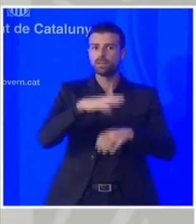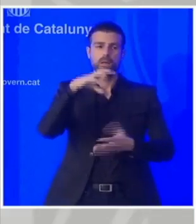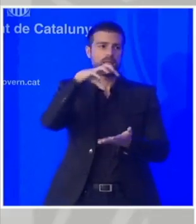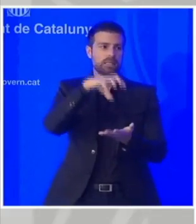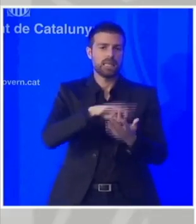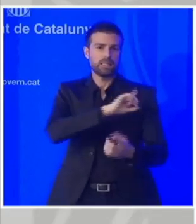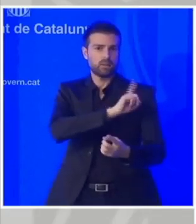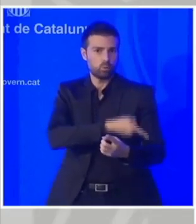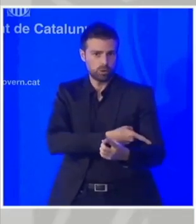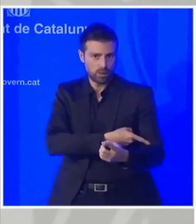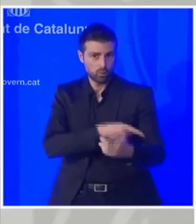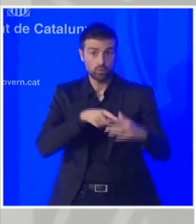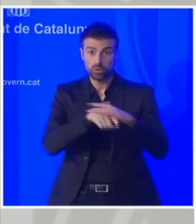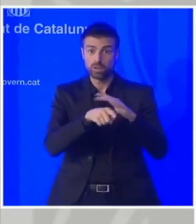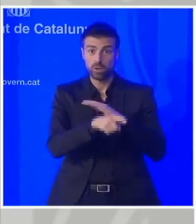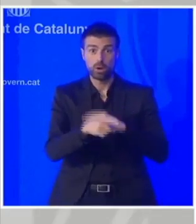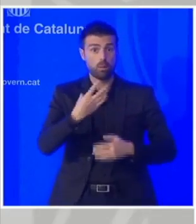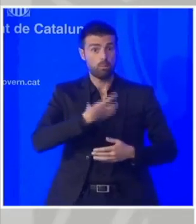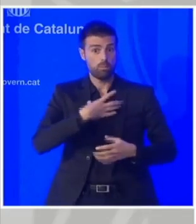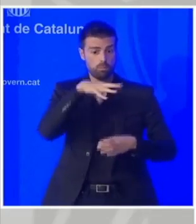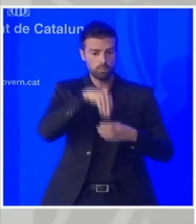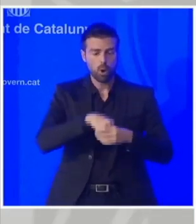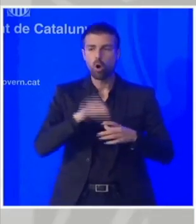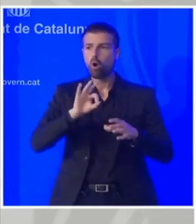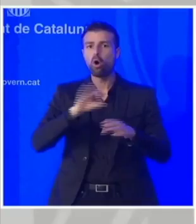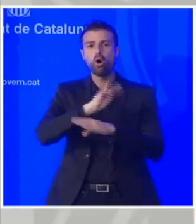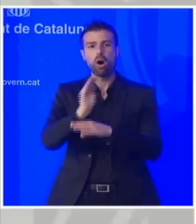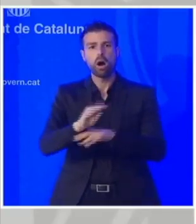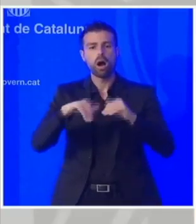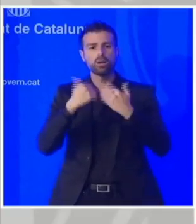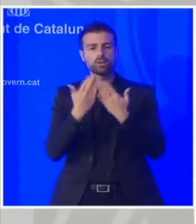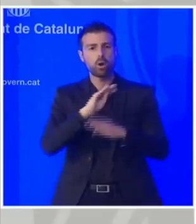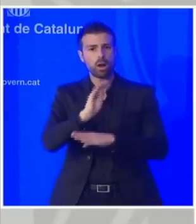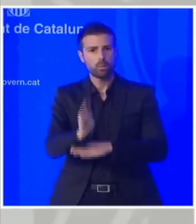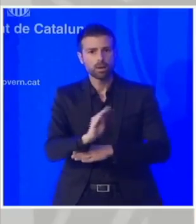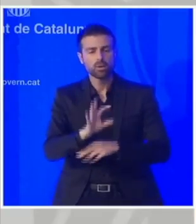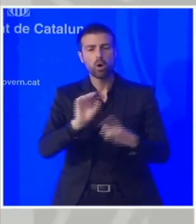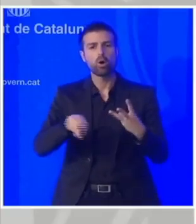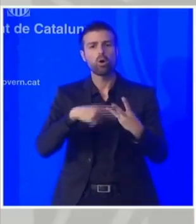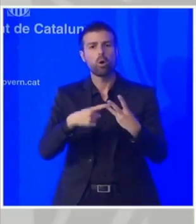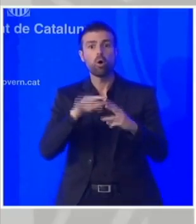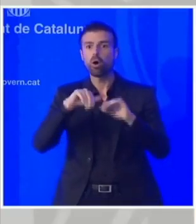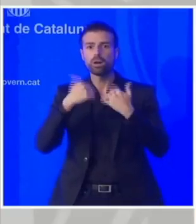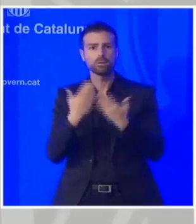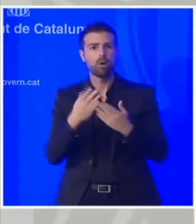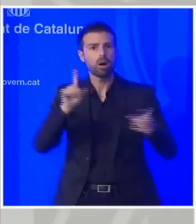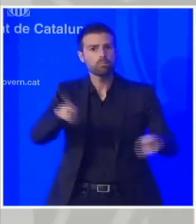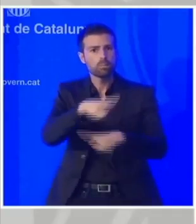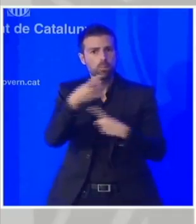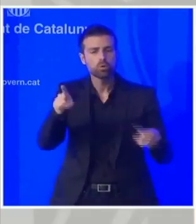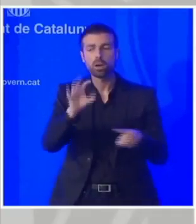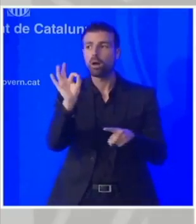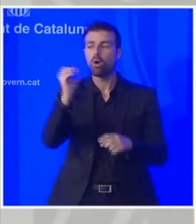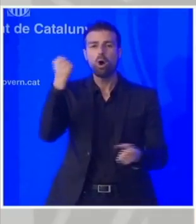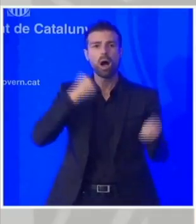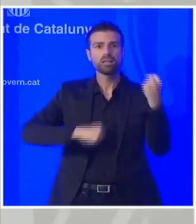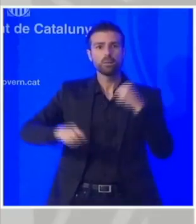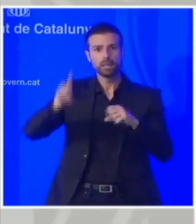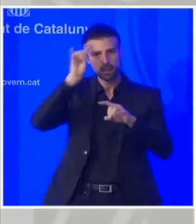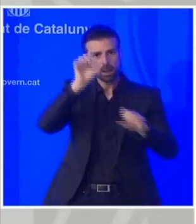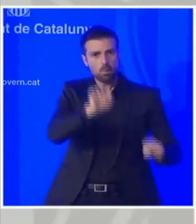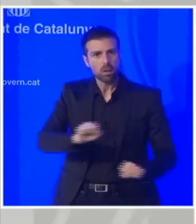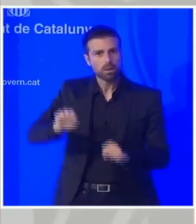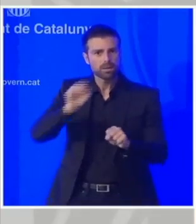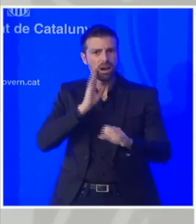municipalment o el que seria escoles bresol o el que seria escoles de música o el que seria les activitats de prevenció